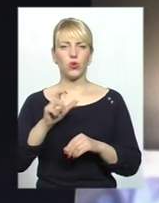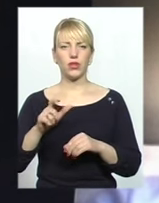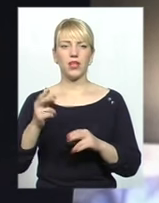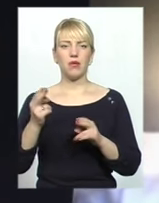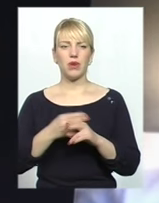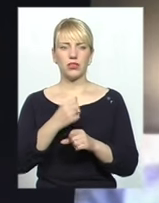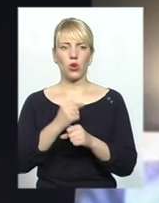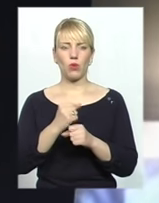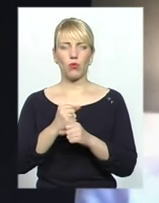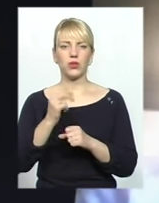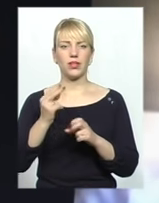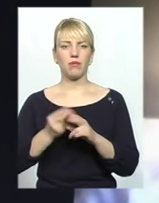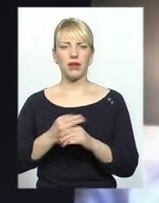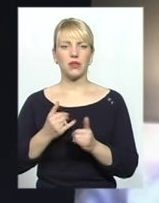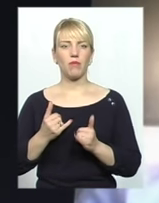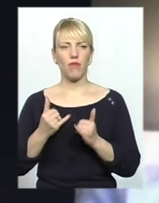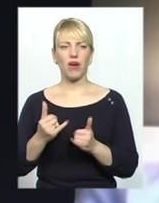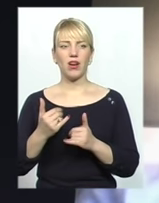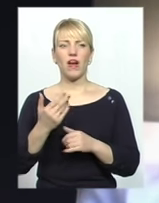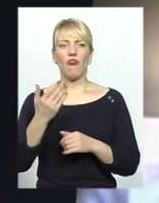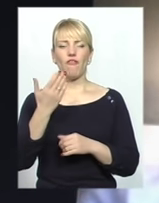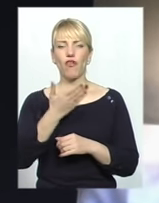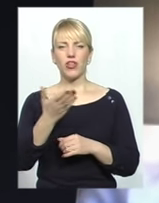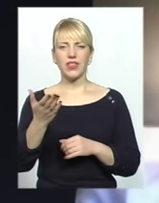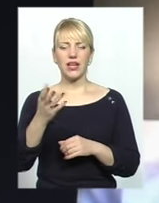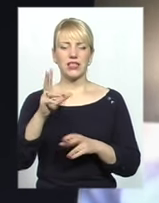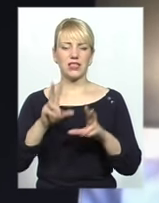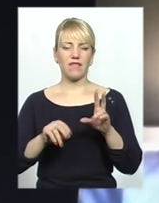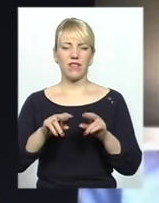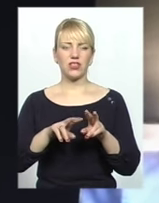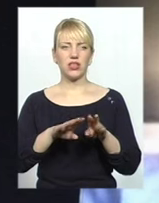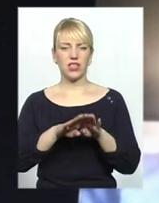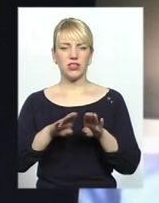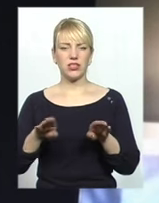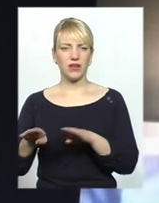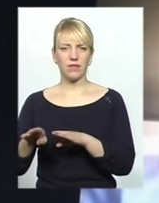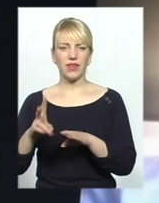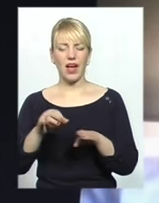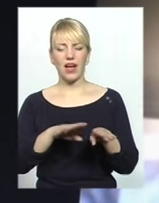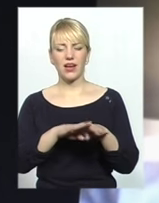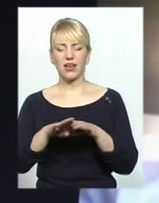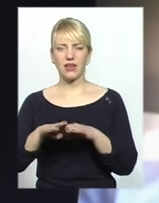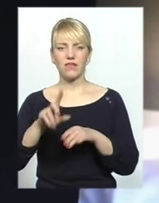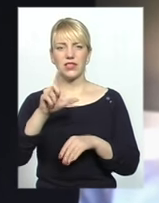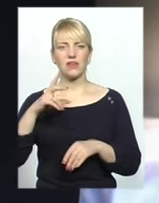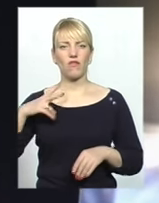поваги і так далі. Вони завжди рахуються на рівні з французами. Але це, скажімо так, теоретично.